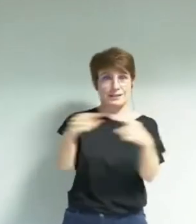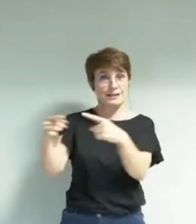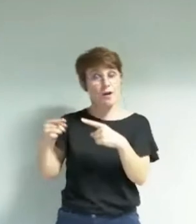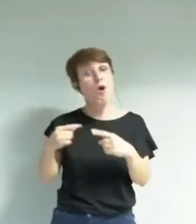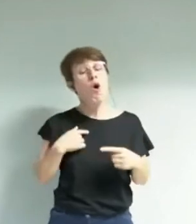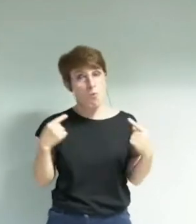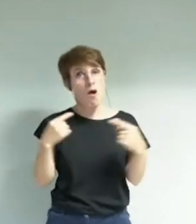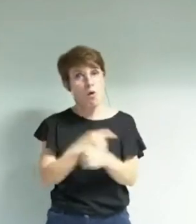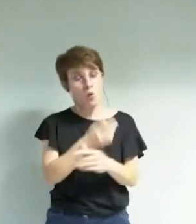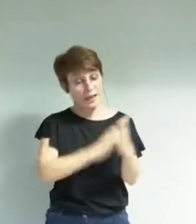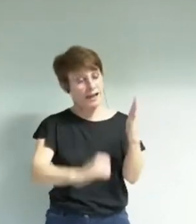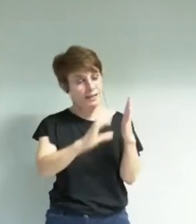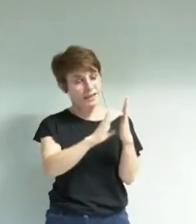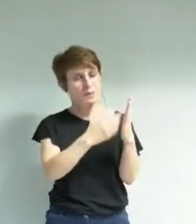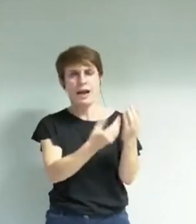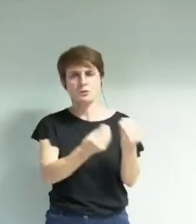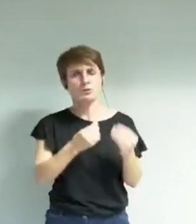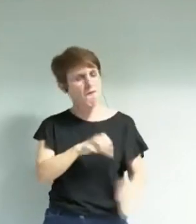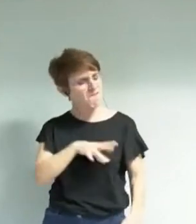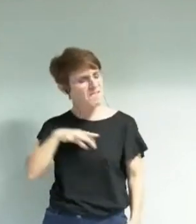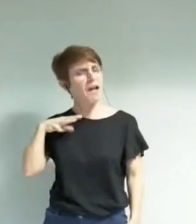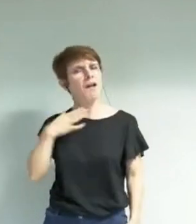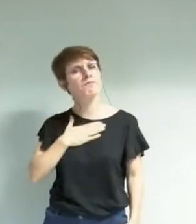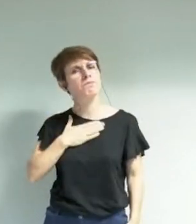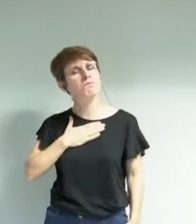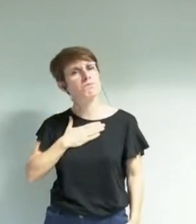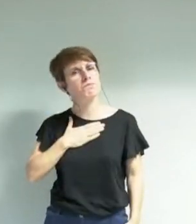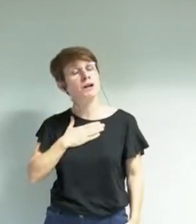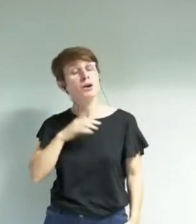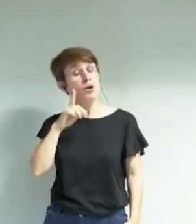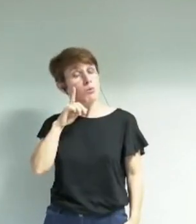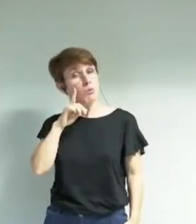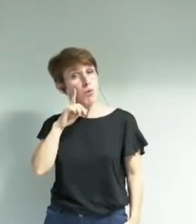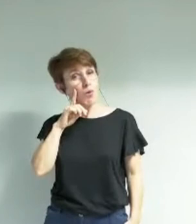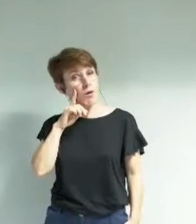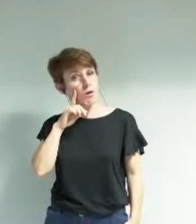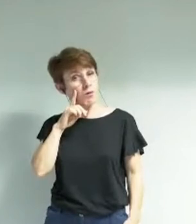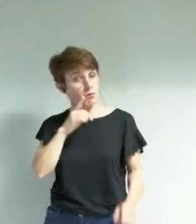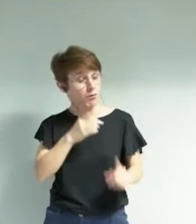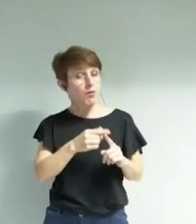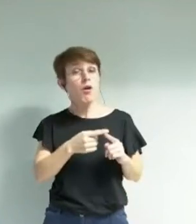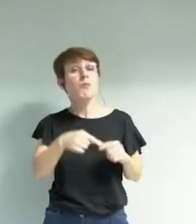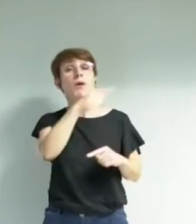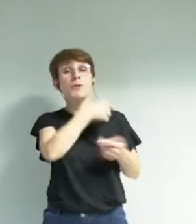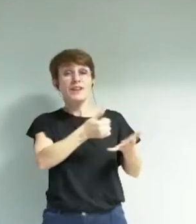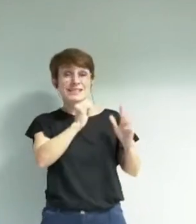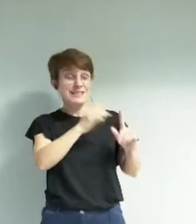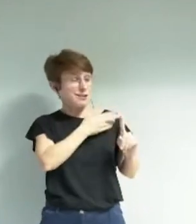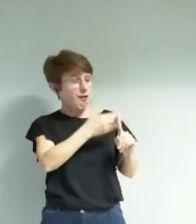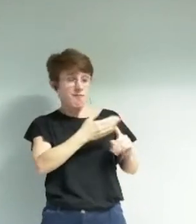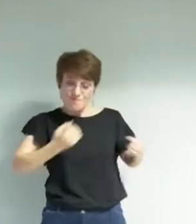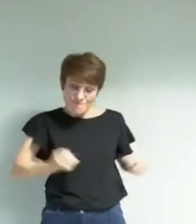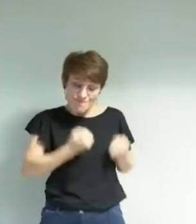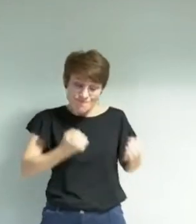délibération qui à la fois s'appuie sur ce qui a été fait dans le mandat précédent autour de